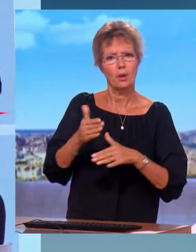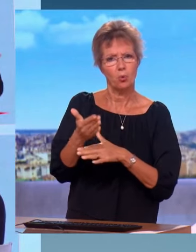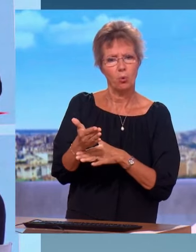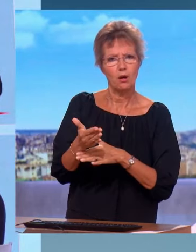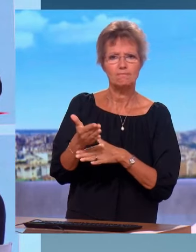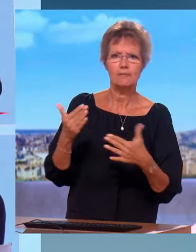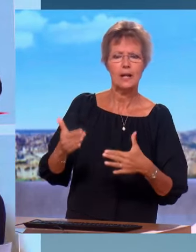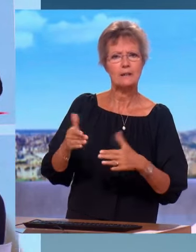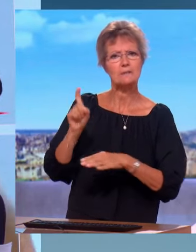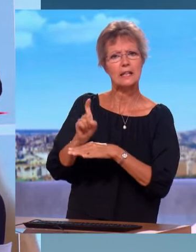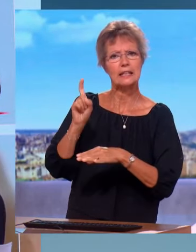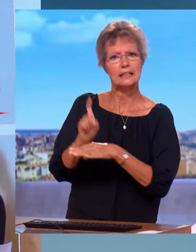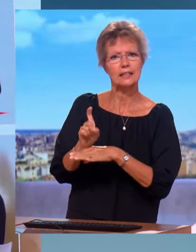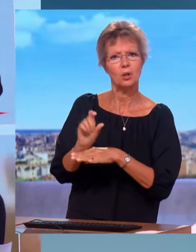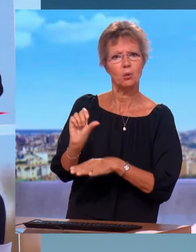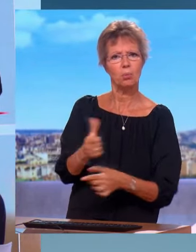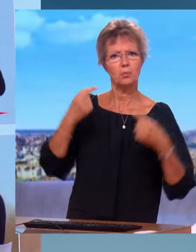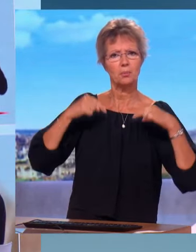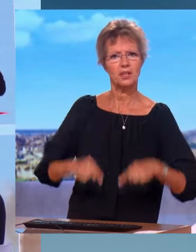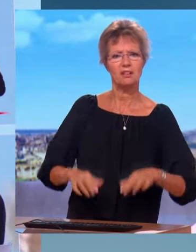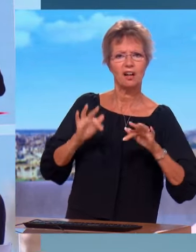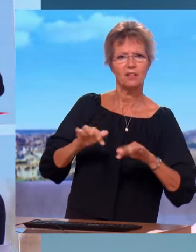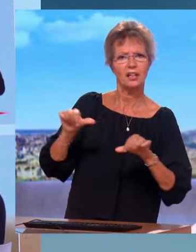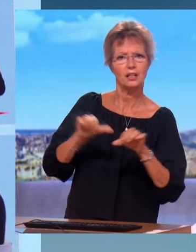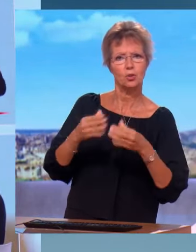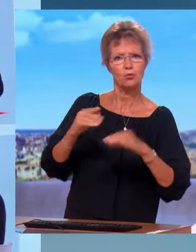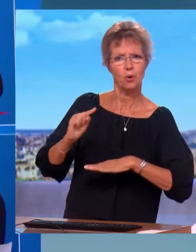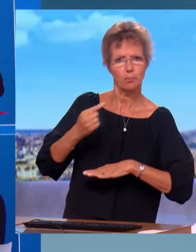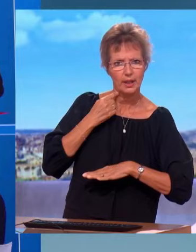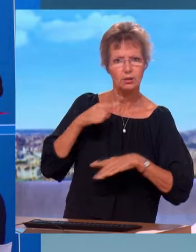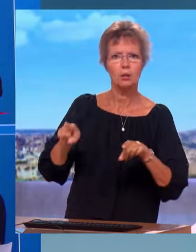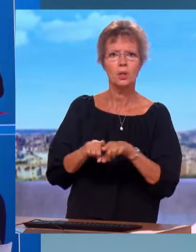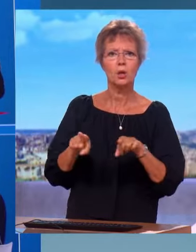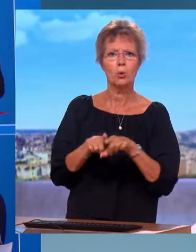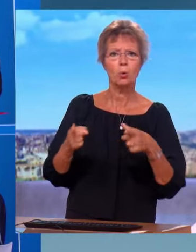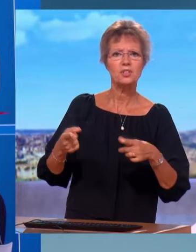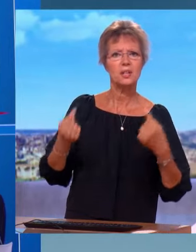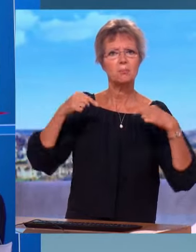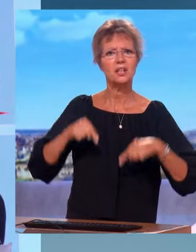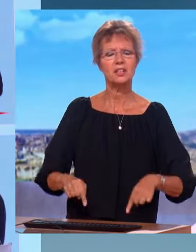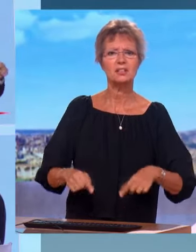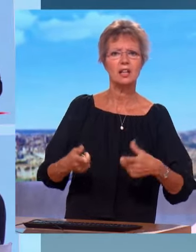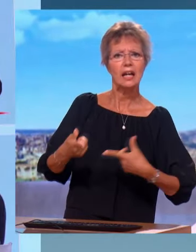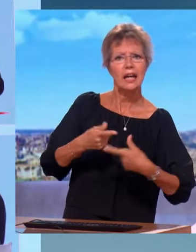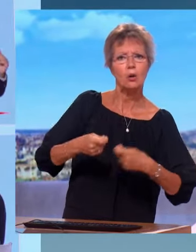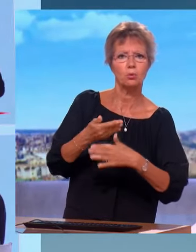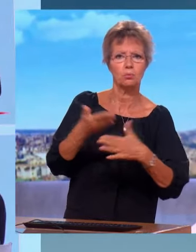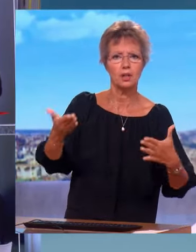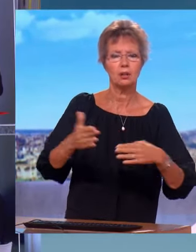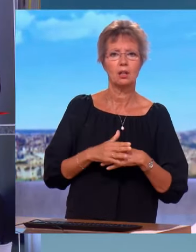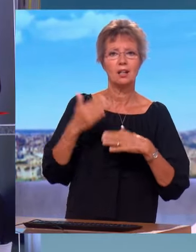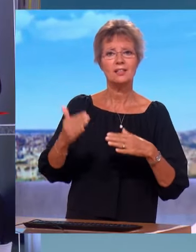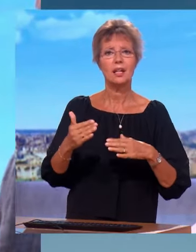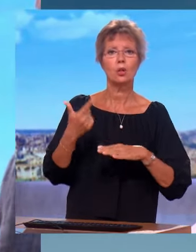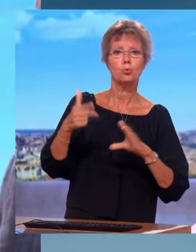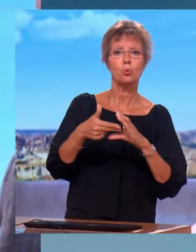ministre sur la vente à perte et son ministre de l'Économie et des Finances, quand je lance ce débat sur les carburants, sur le prix de 2 euros exorbitant, on me dit, circulez, il n